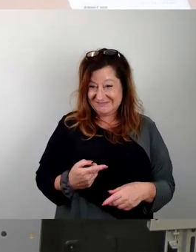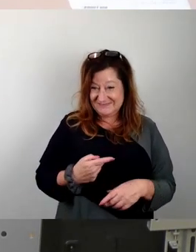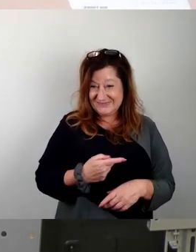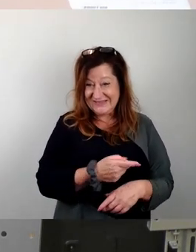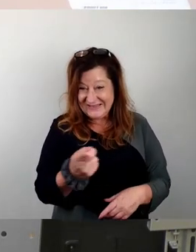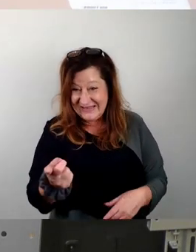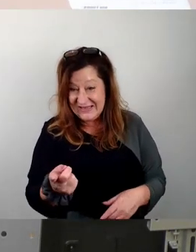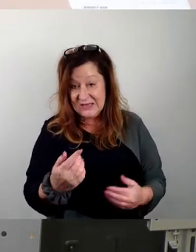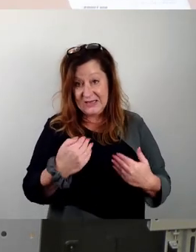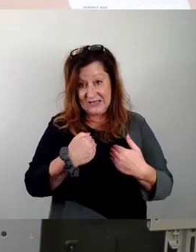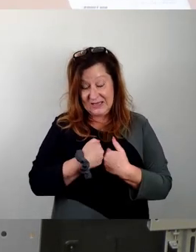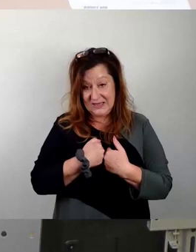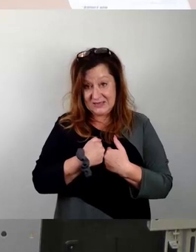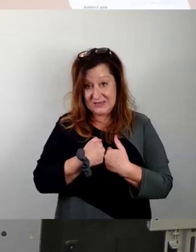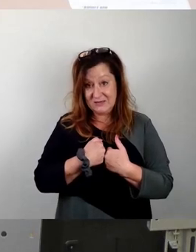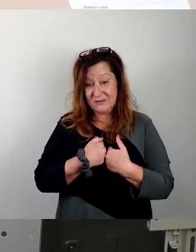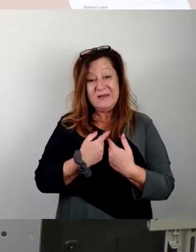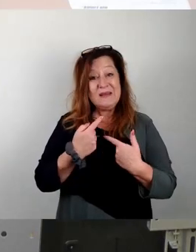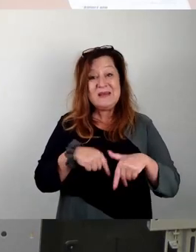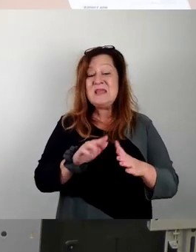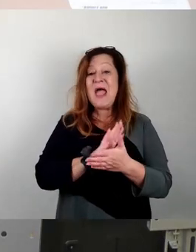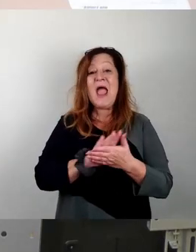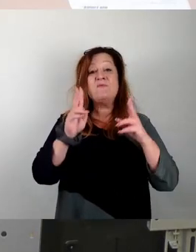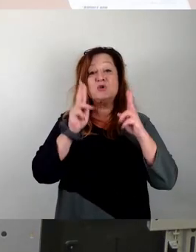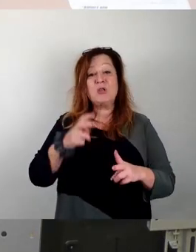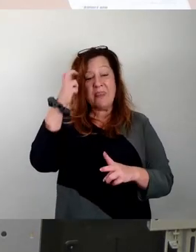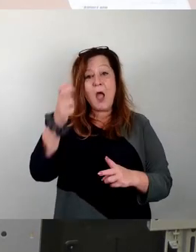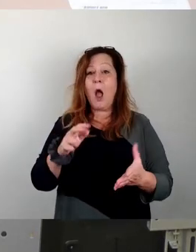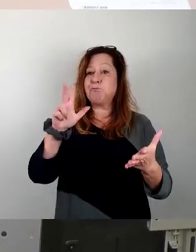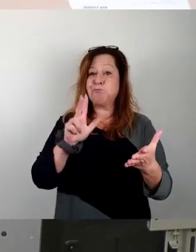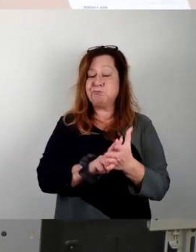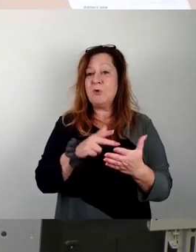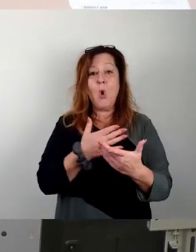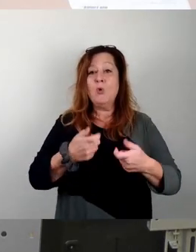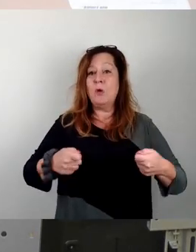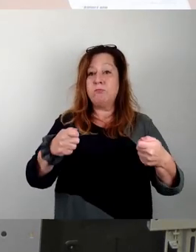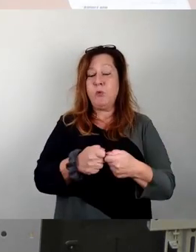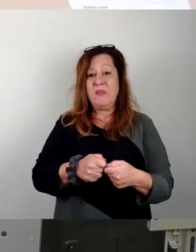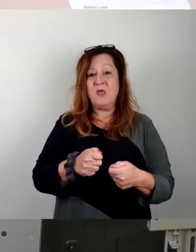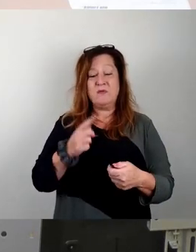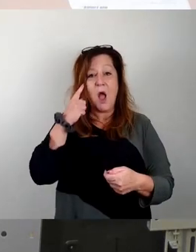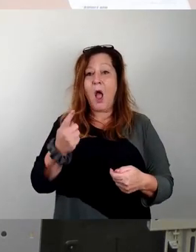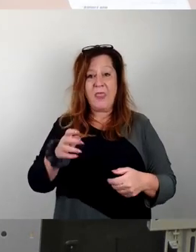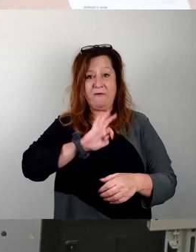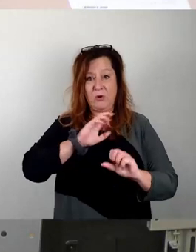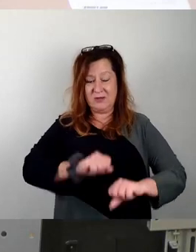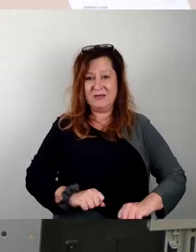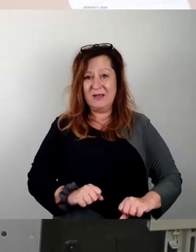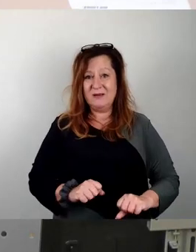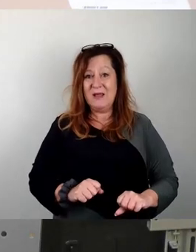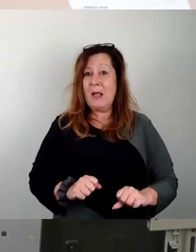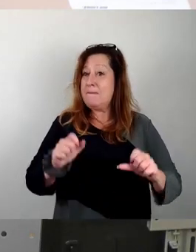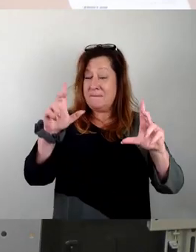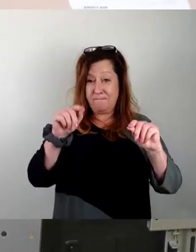nicht durch Festlegung hier im Stadtrat oder im Landtag oder im Bundestag erfüllen können. Was folgt, sind unzufriedene und